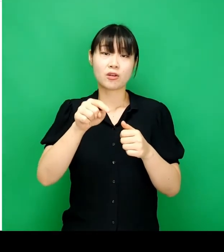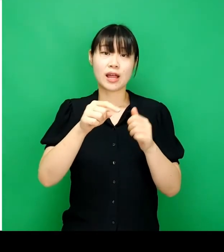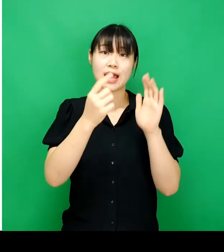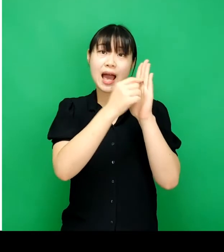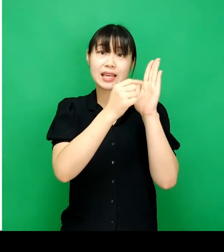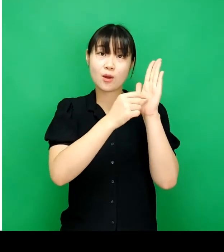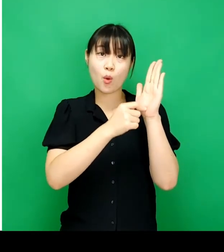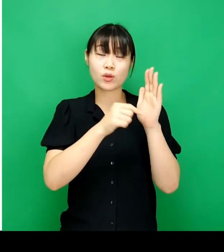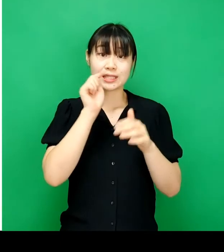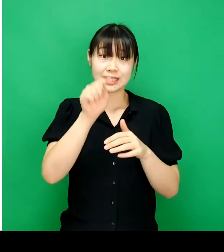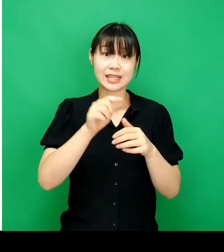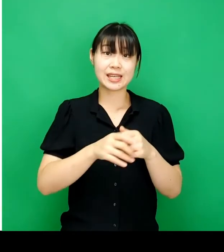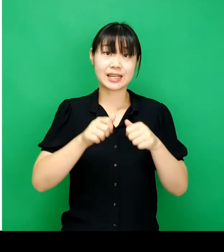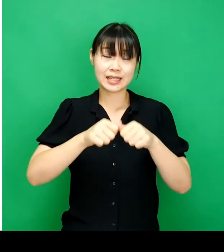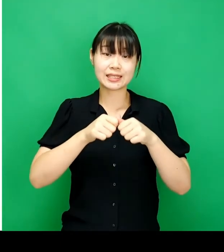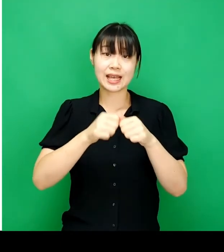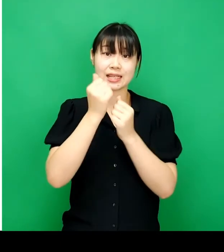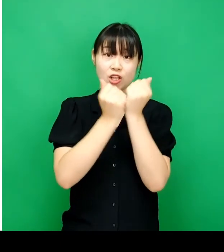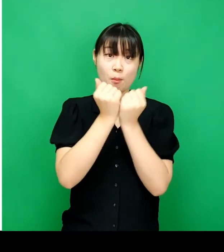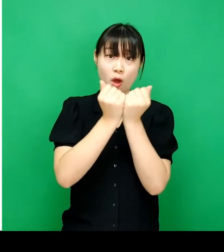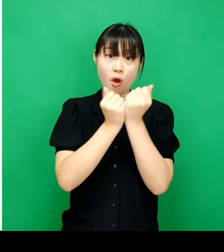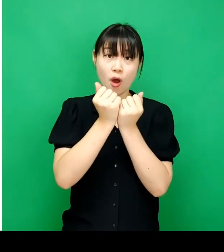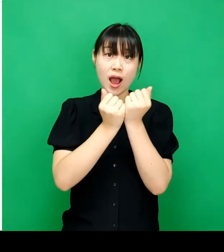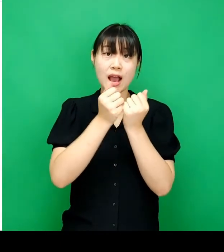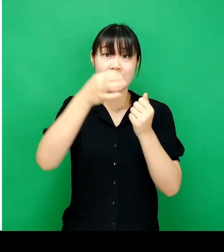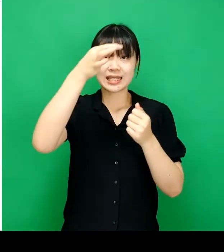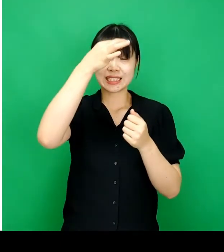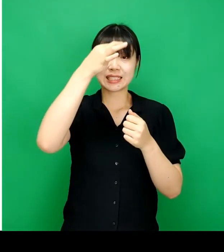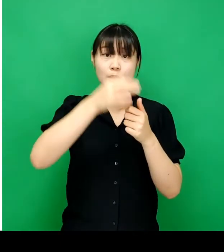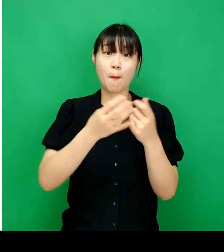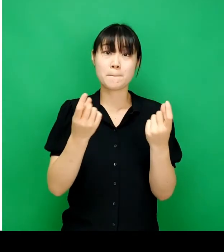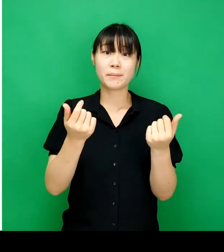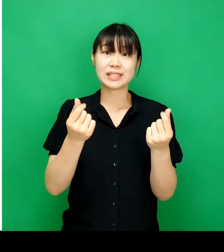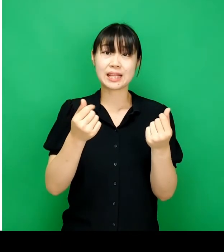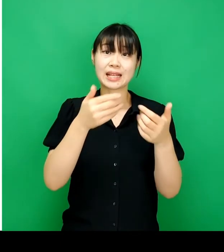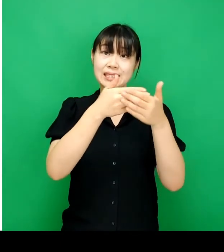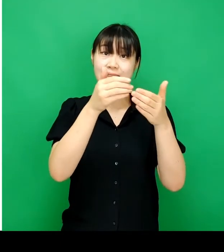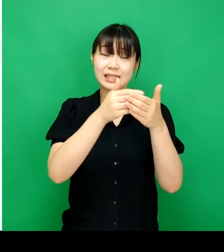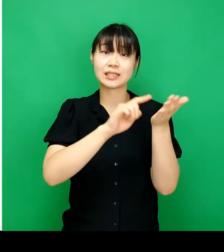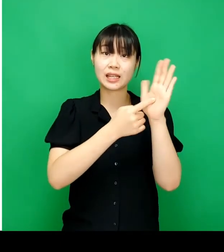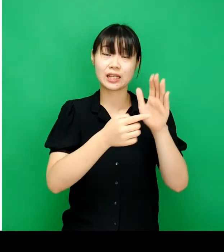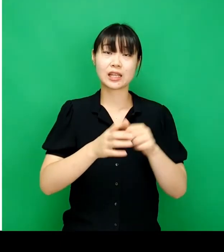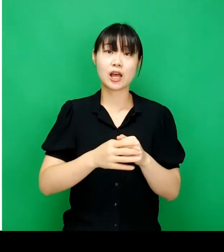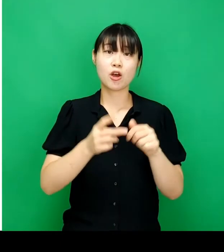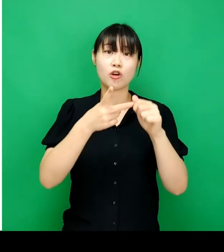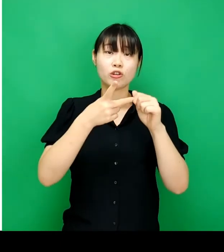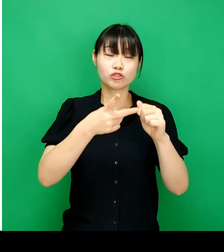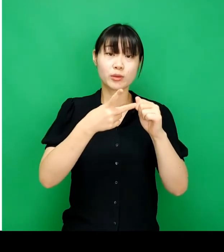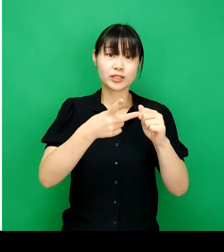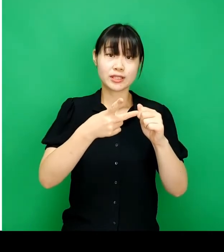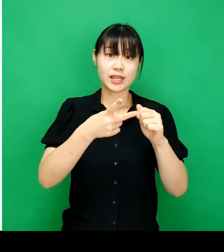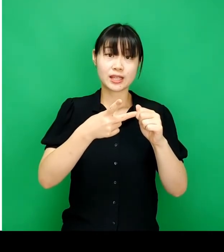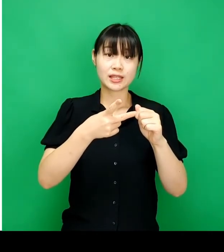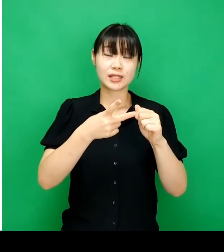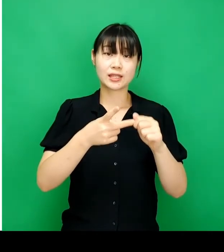각 유형을 상징하는 아이콘을 클릭하면 상세한 설명과 기능, 비슷한 차트 유형 등이 나타납니다.